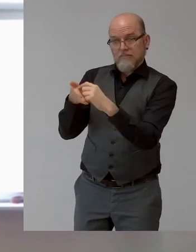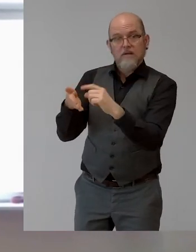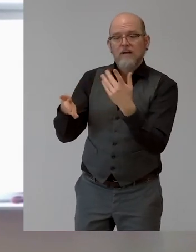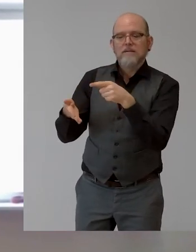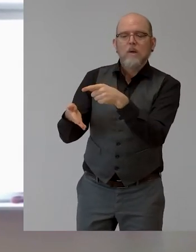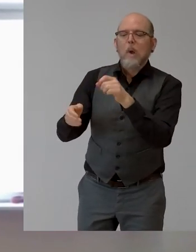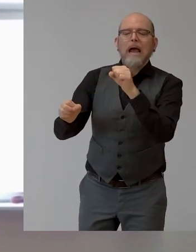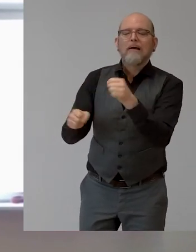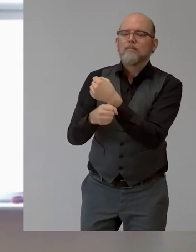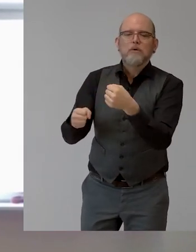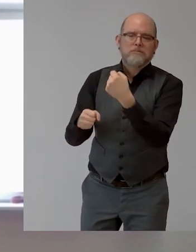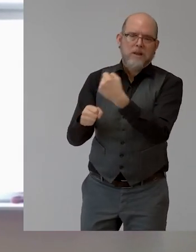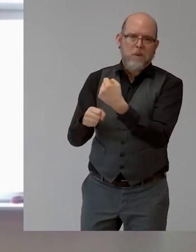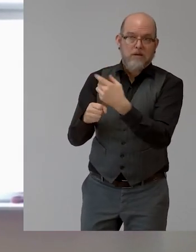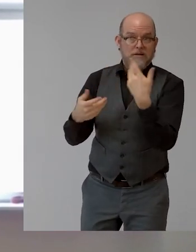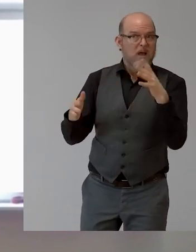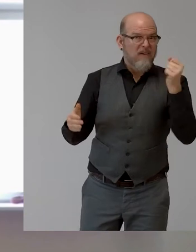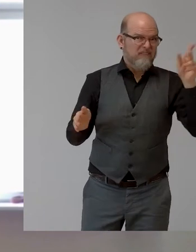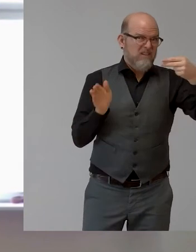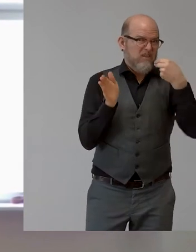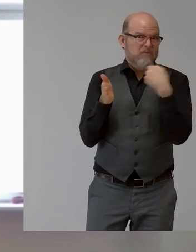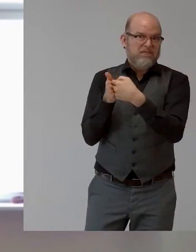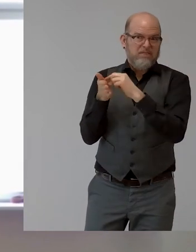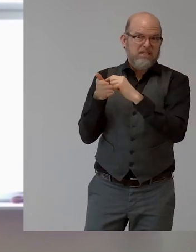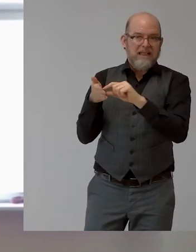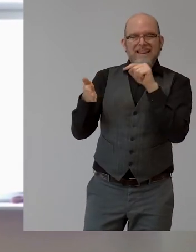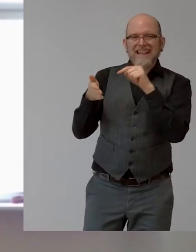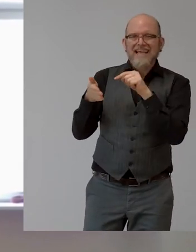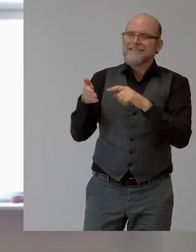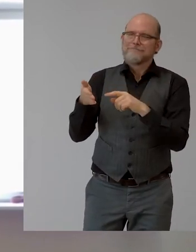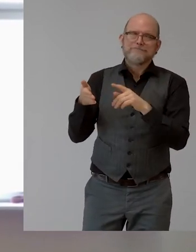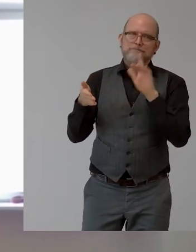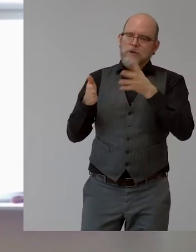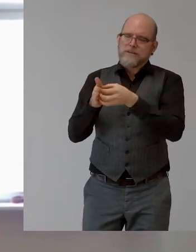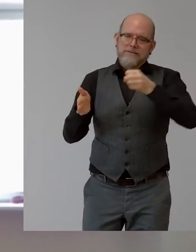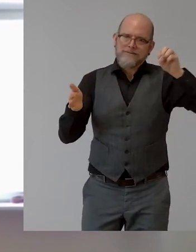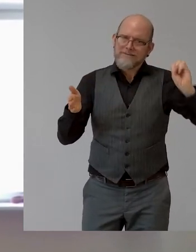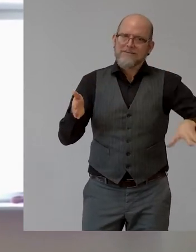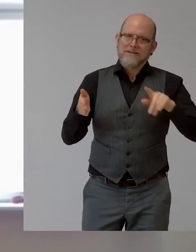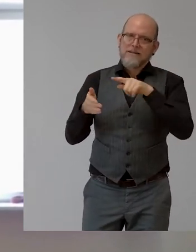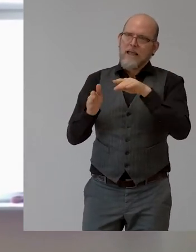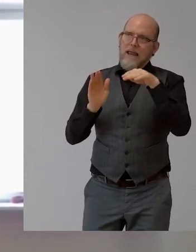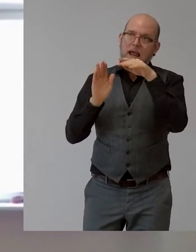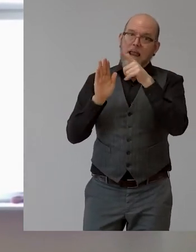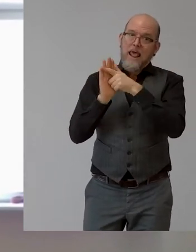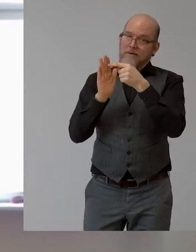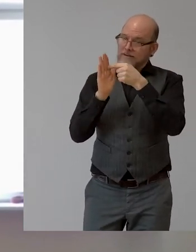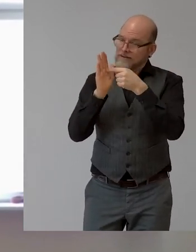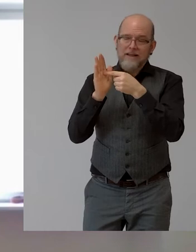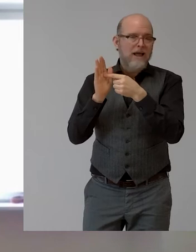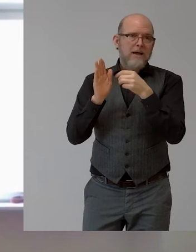dem sich in nächster Zeit sehr stark gewidmet werden muss, weil sonst eben diese vom Mag. Miklotz angesprochene